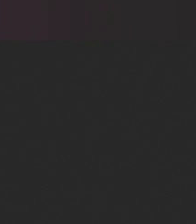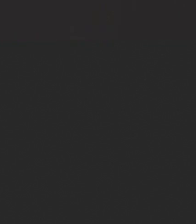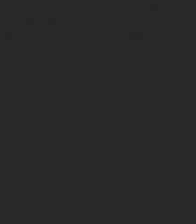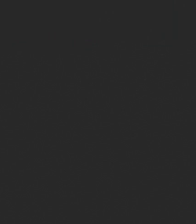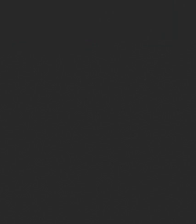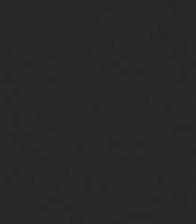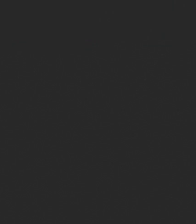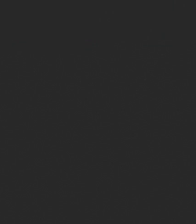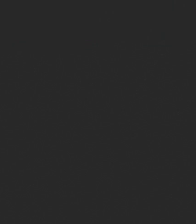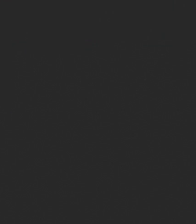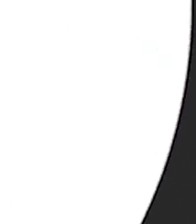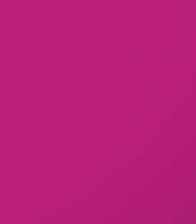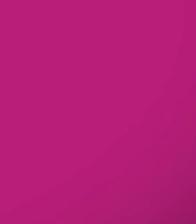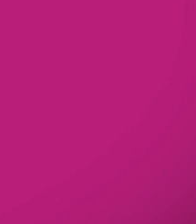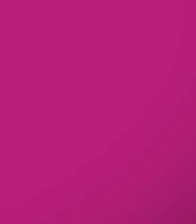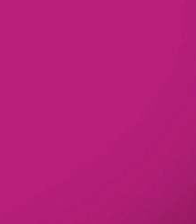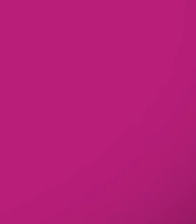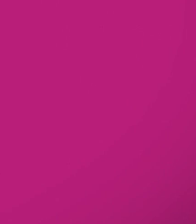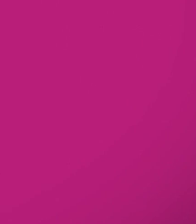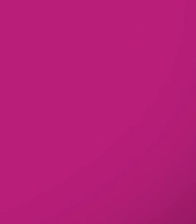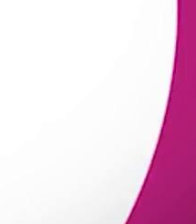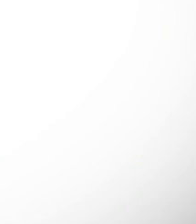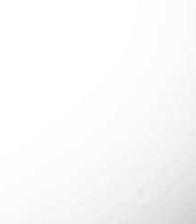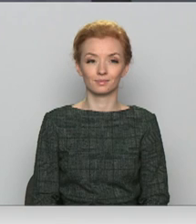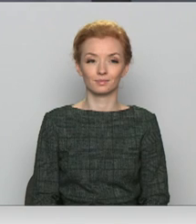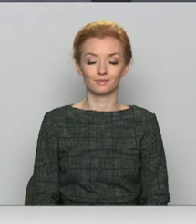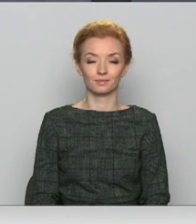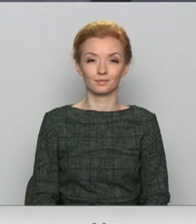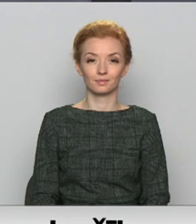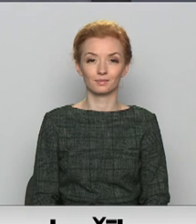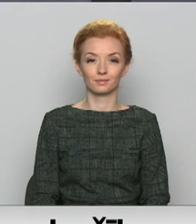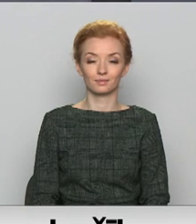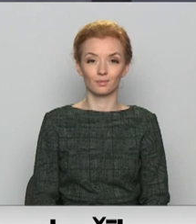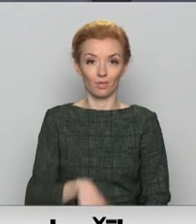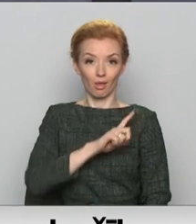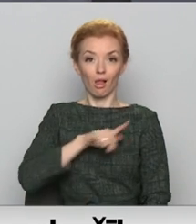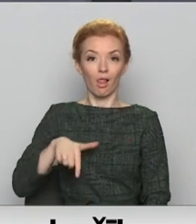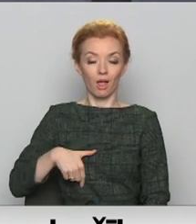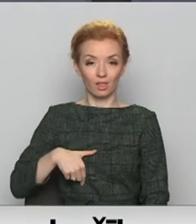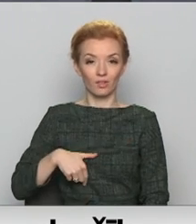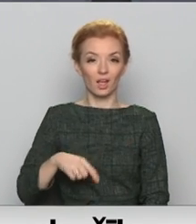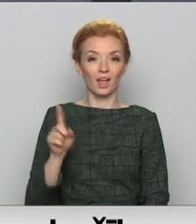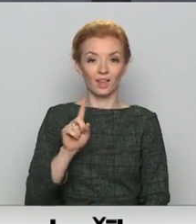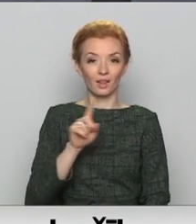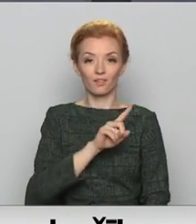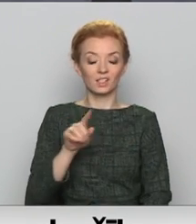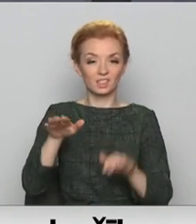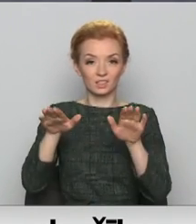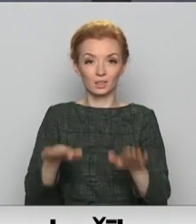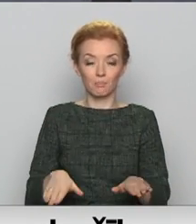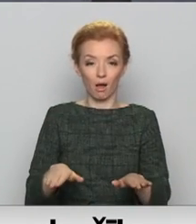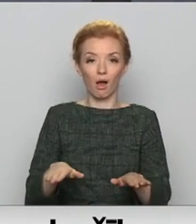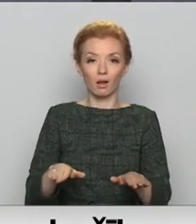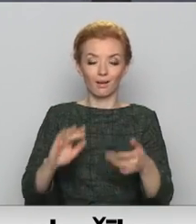Re! Viss ēters ir te! Latvijā ir viens no zemākajiem digitālās